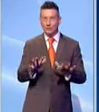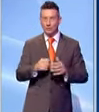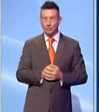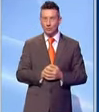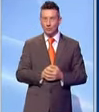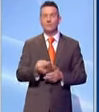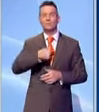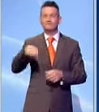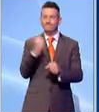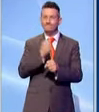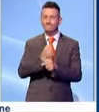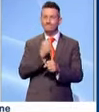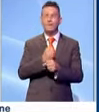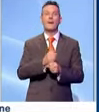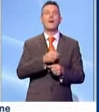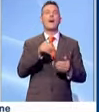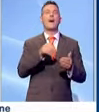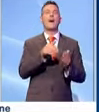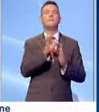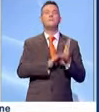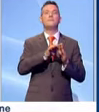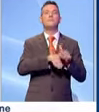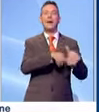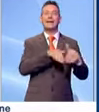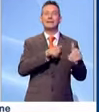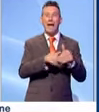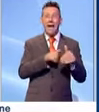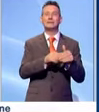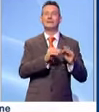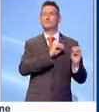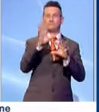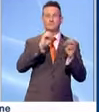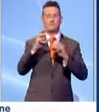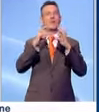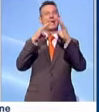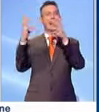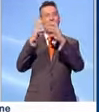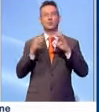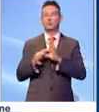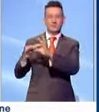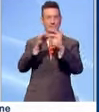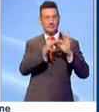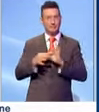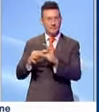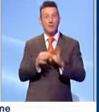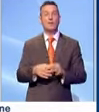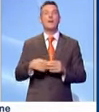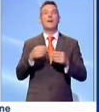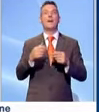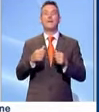interoperabilità delle banche dati, stiamo lavorando al cloud, stiamo lavorando a una base informatica